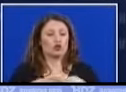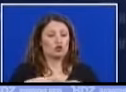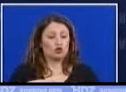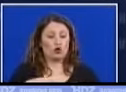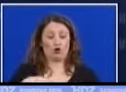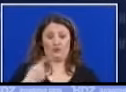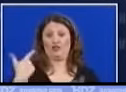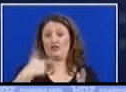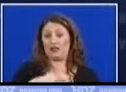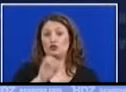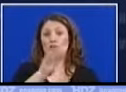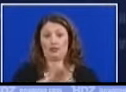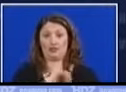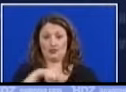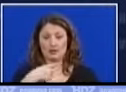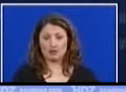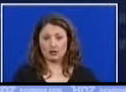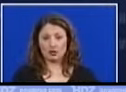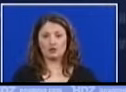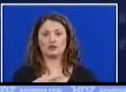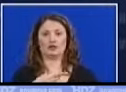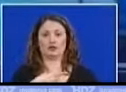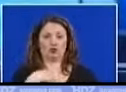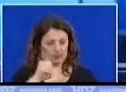2015. ponovno biti prvi.